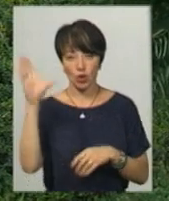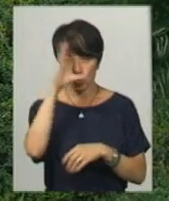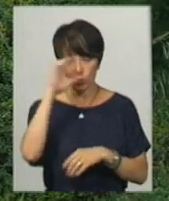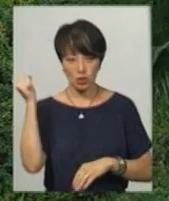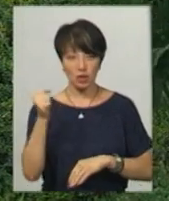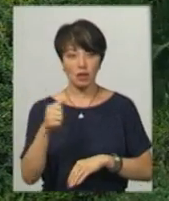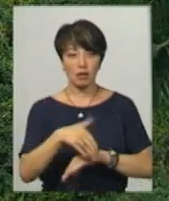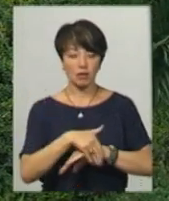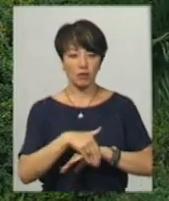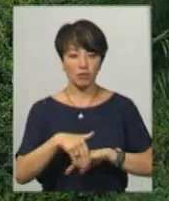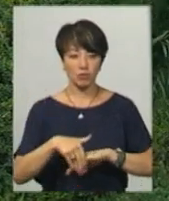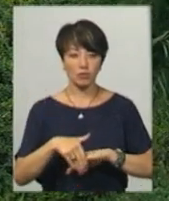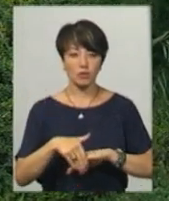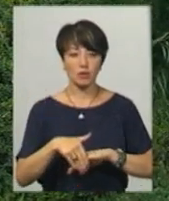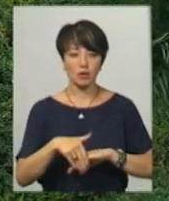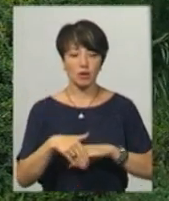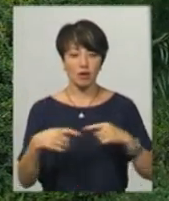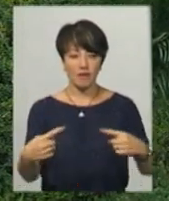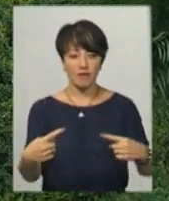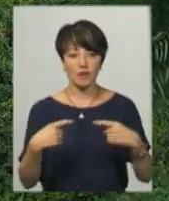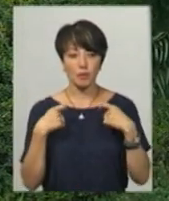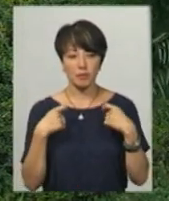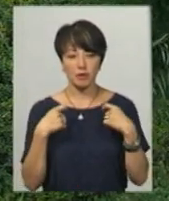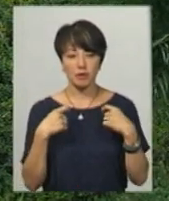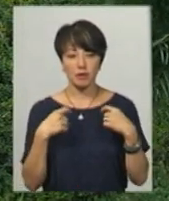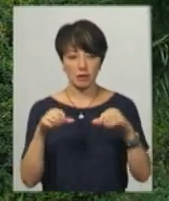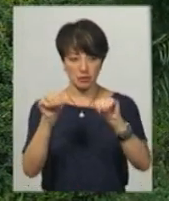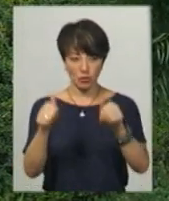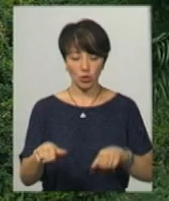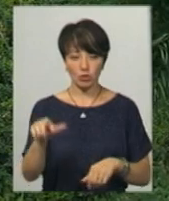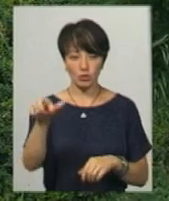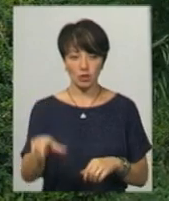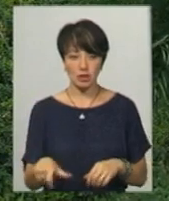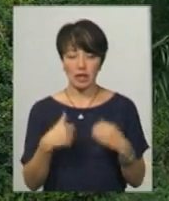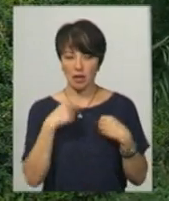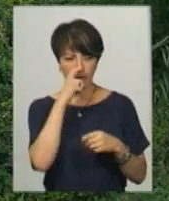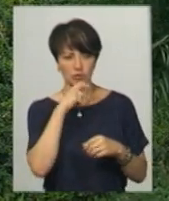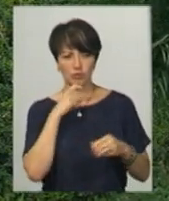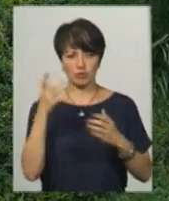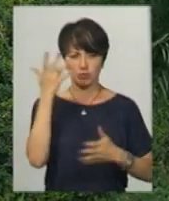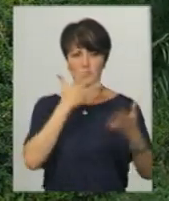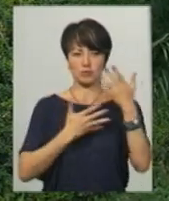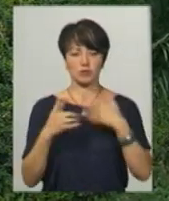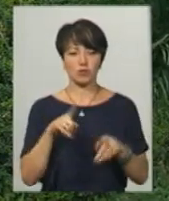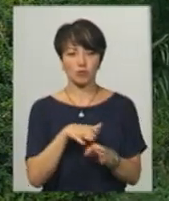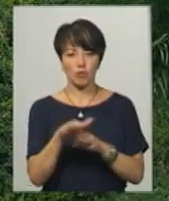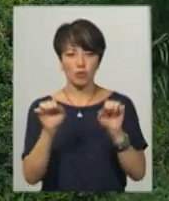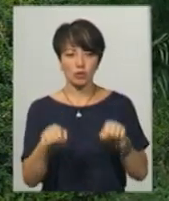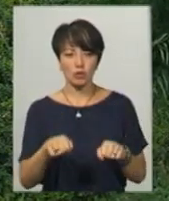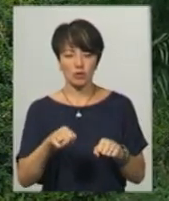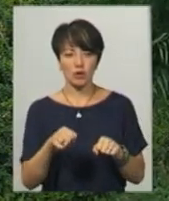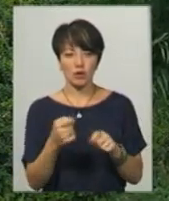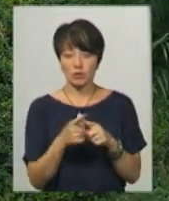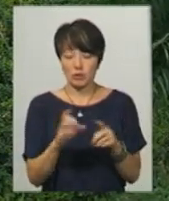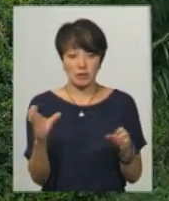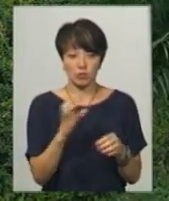подвір'ї на мене вибіг в тіні силует людини. Я не зрозумів спочатку, що це відбувається, я думаю, можливо, якийсь друг, але тут